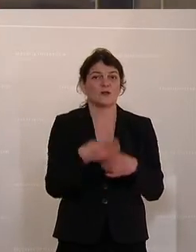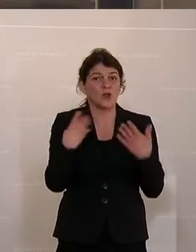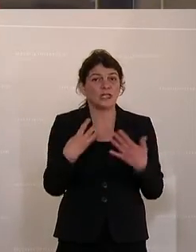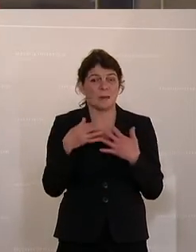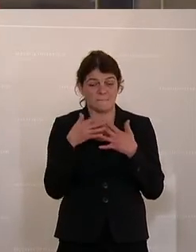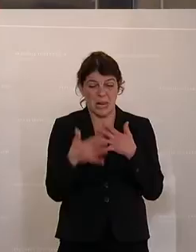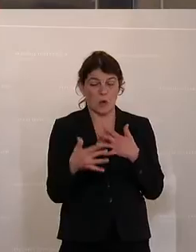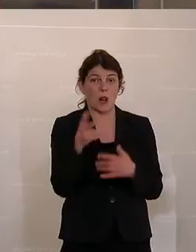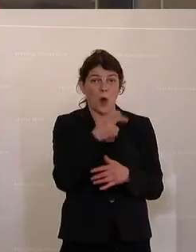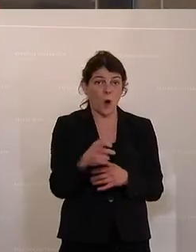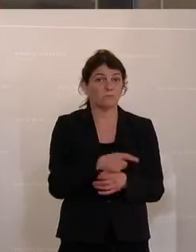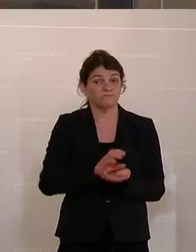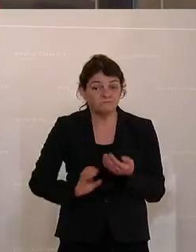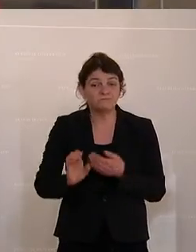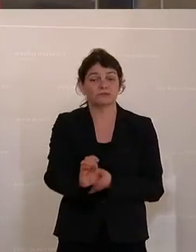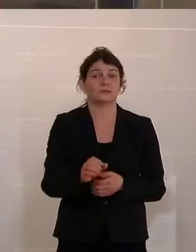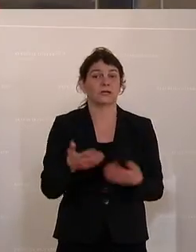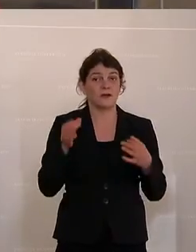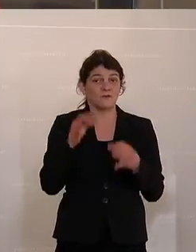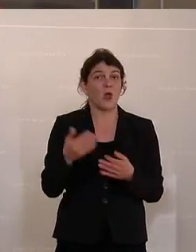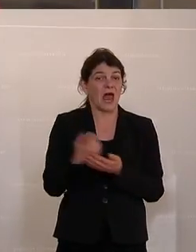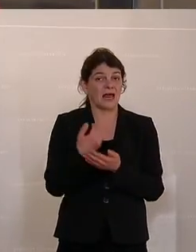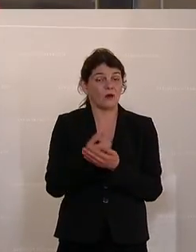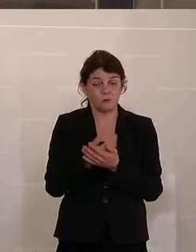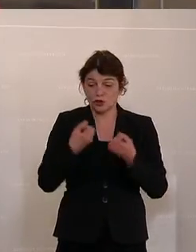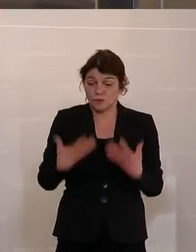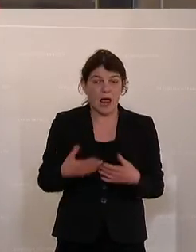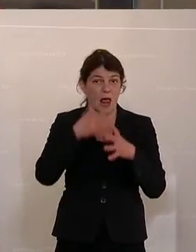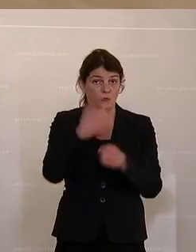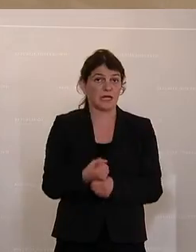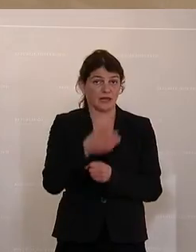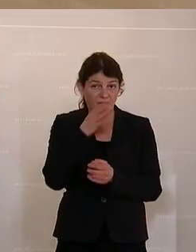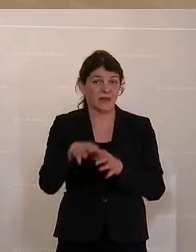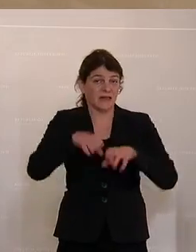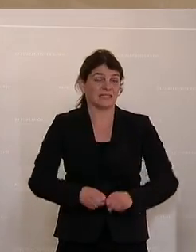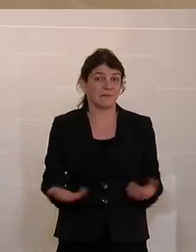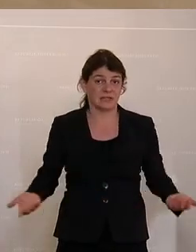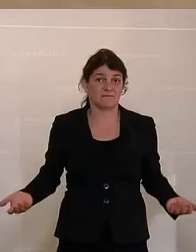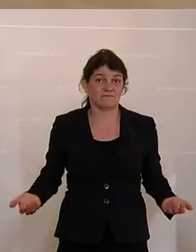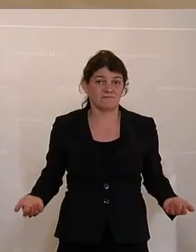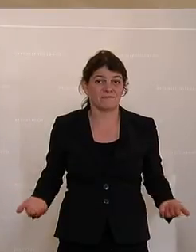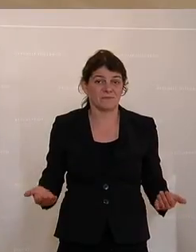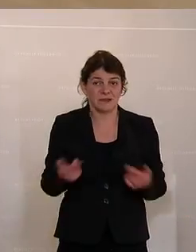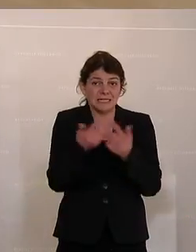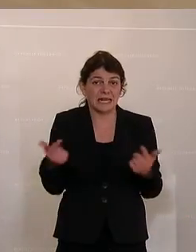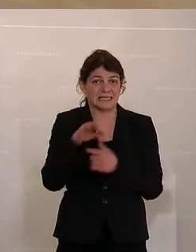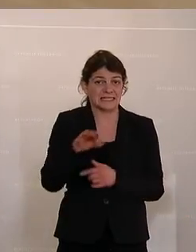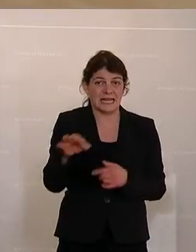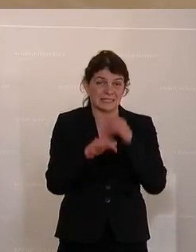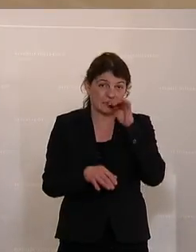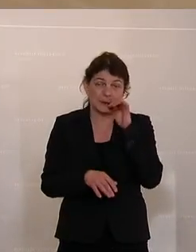Millionen Euro für einkommensschwache Haushalte reserviert werden. Das Land Salzburg,